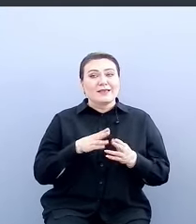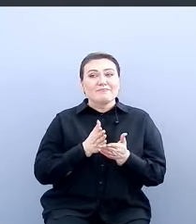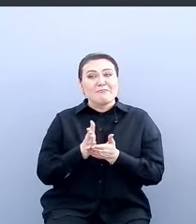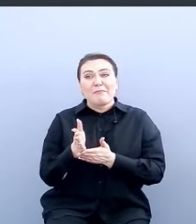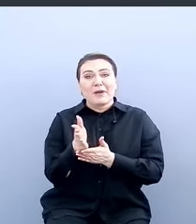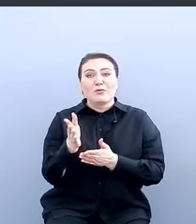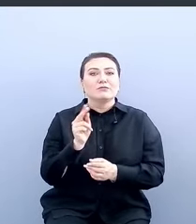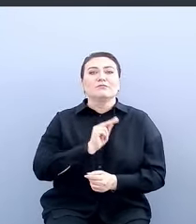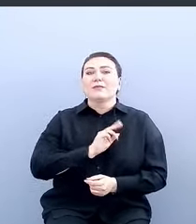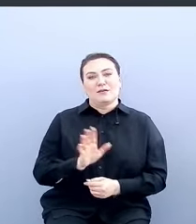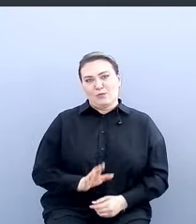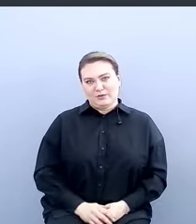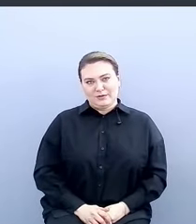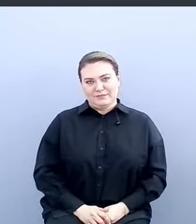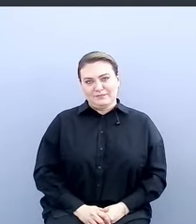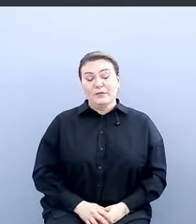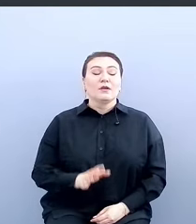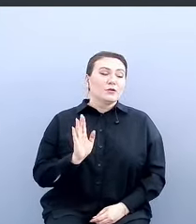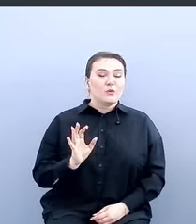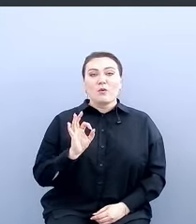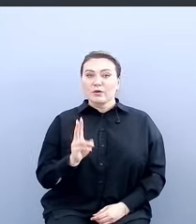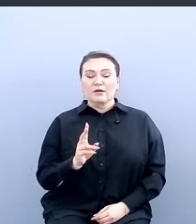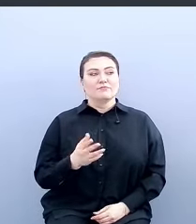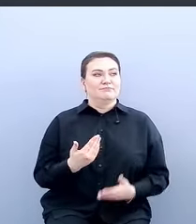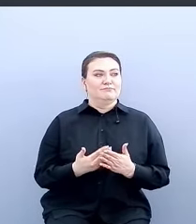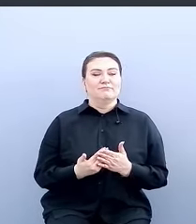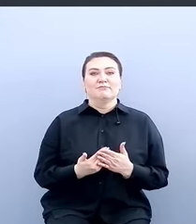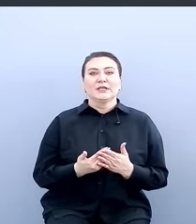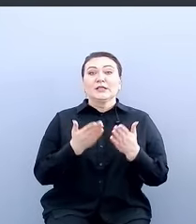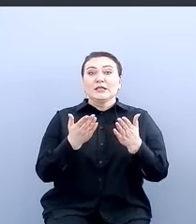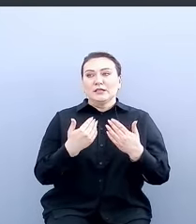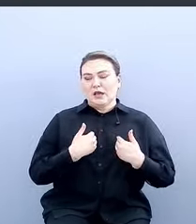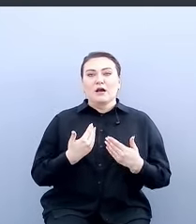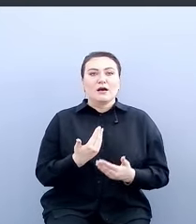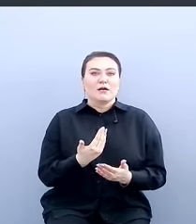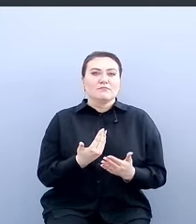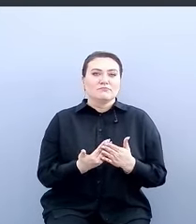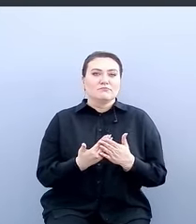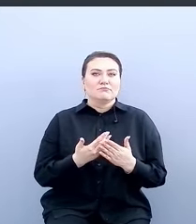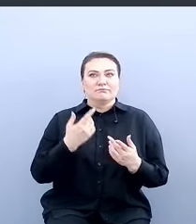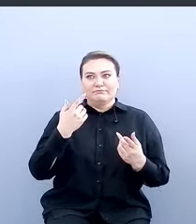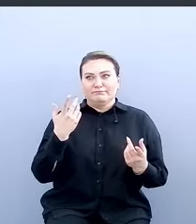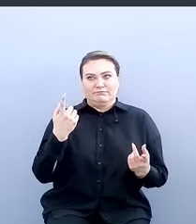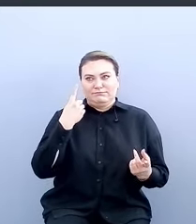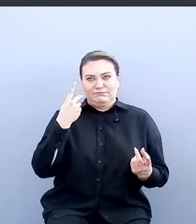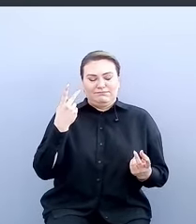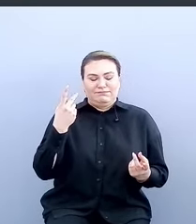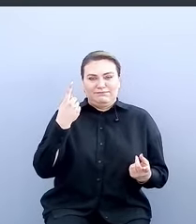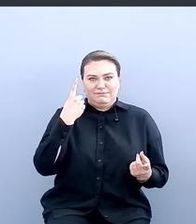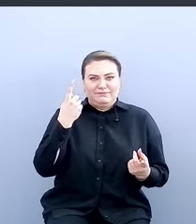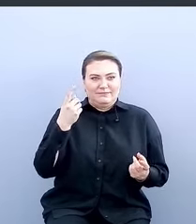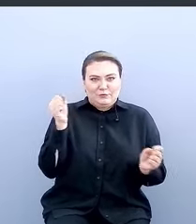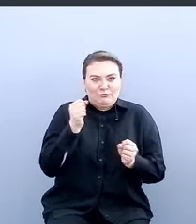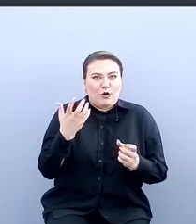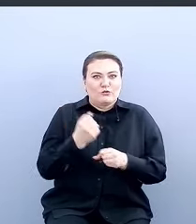работает. Дело в том, что, ну, окей, хорошо, ты мне, я хочу сделать какую-то дичь, я разработчик, ты безопасник, мне